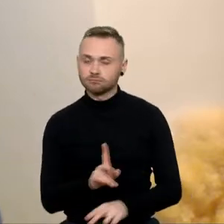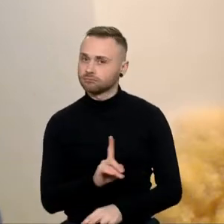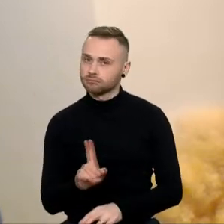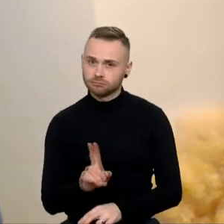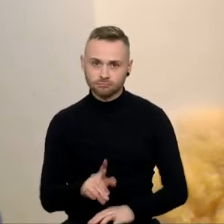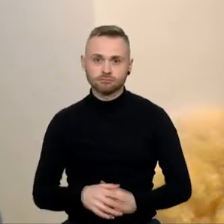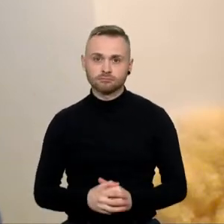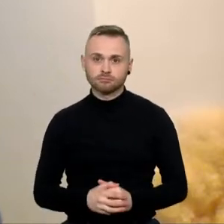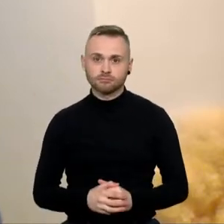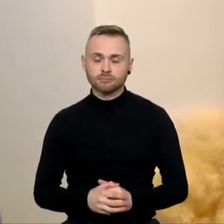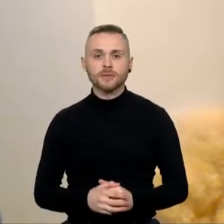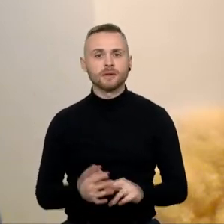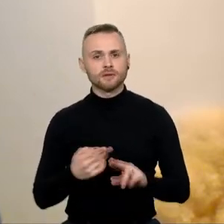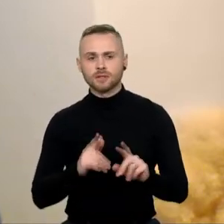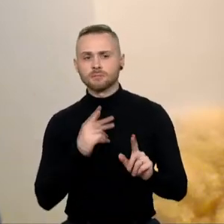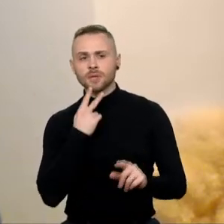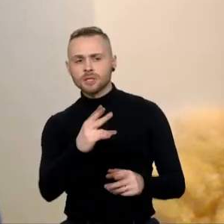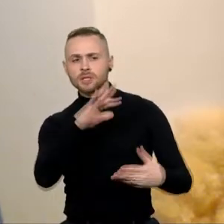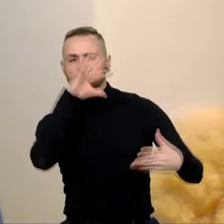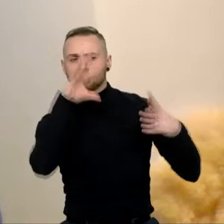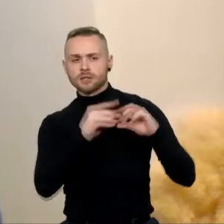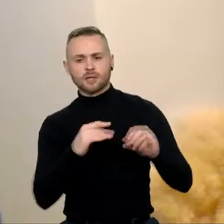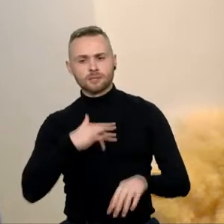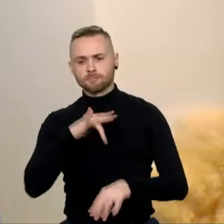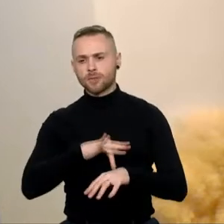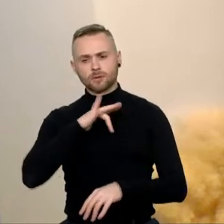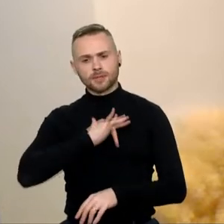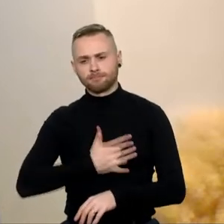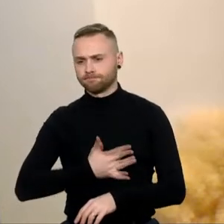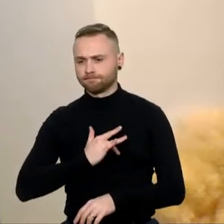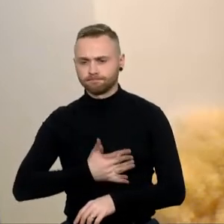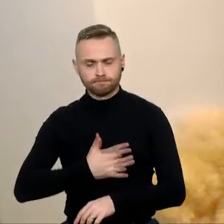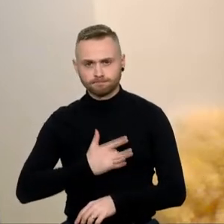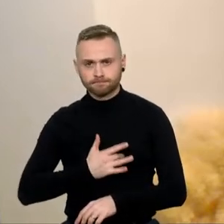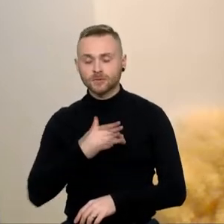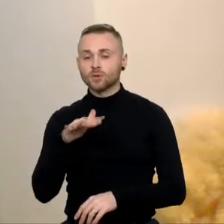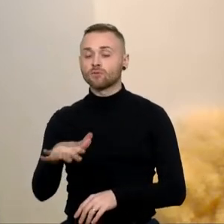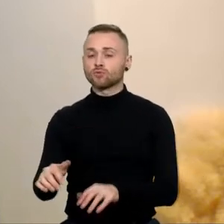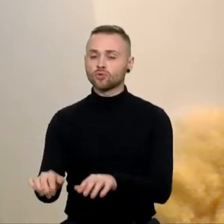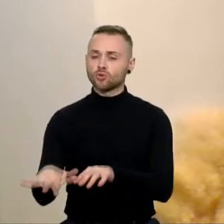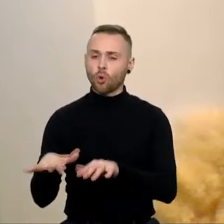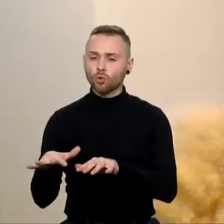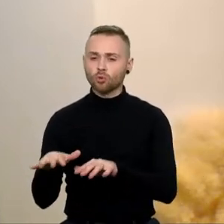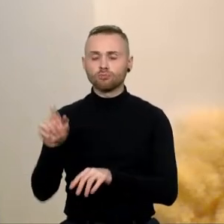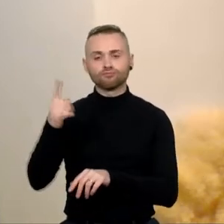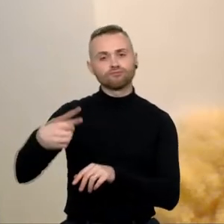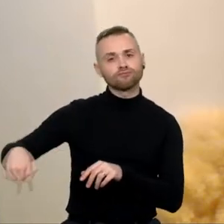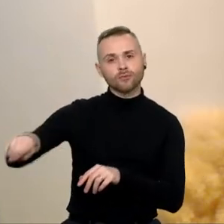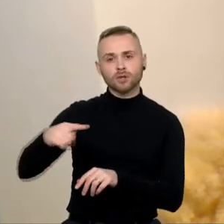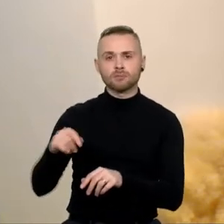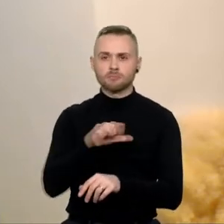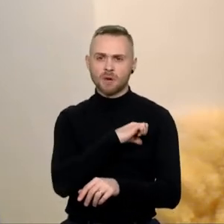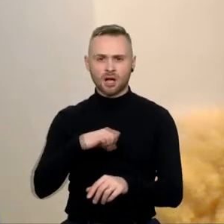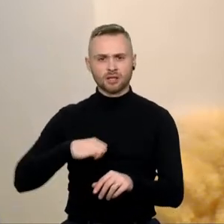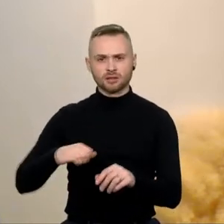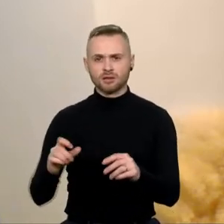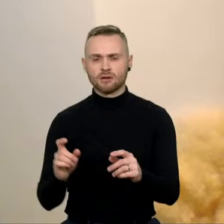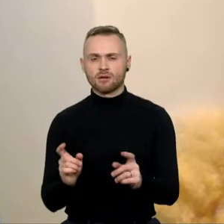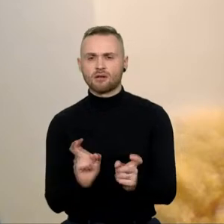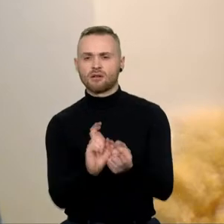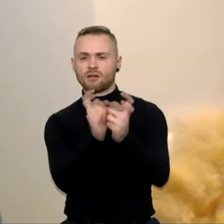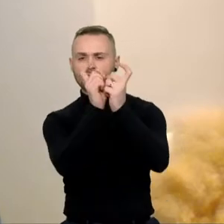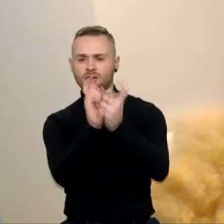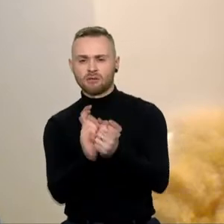tikrai man kelia nerima, kuomet valdančiosios daugumos pagrindinės partijos tarpus savo santykių aiškinimas, jis iš esmės